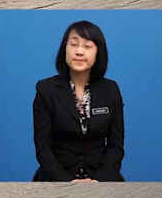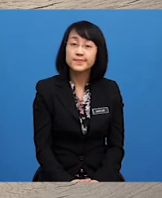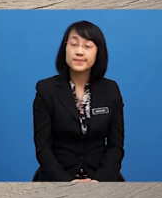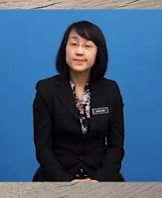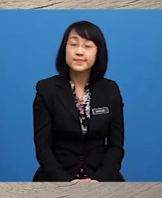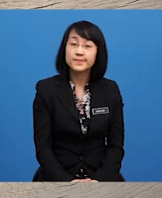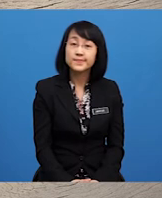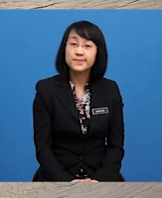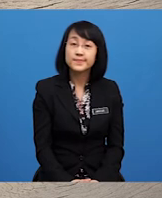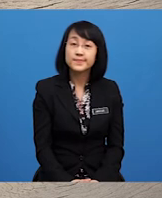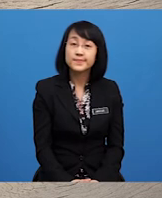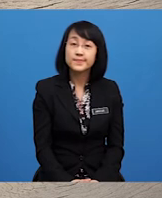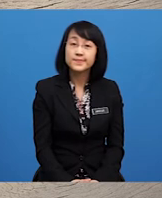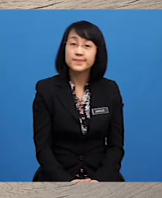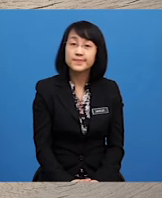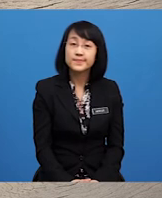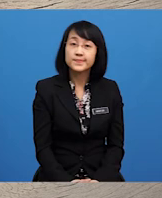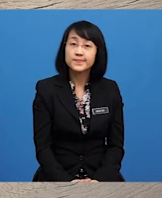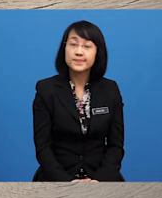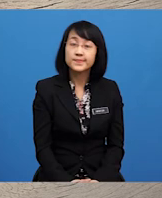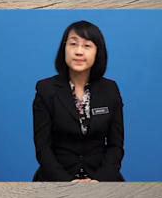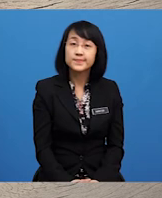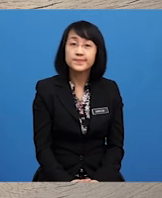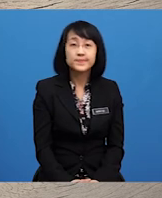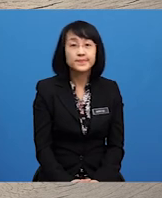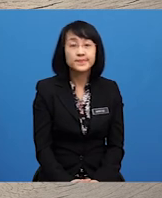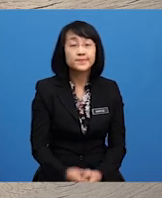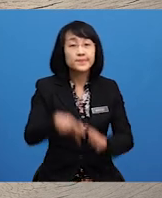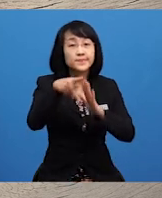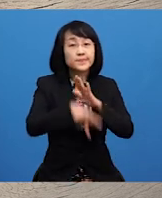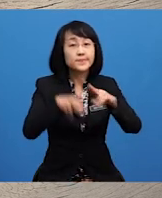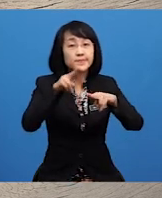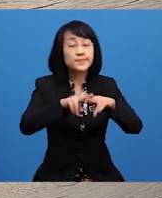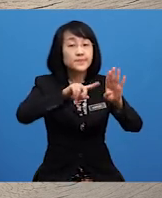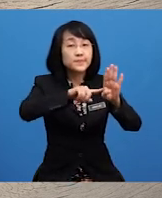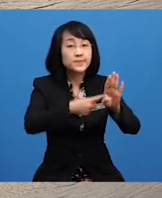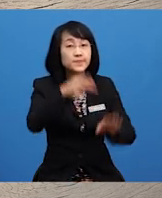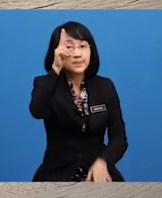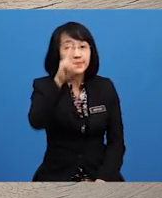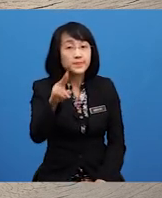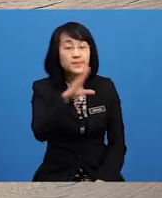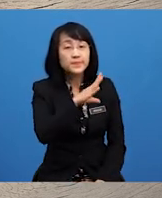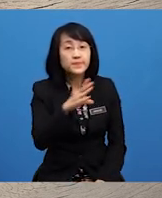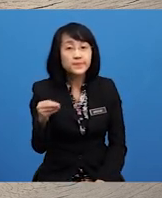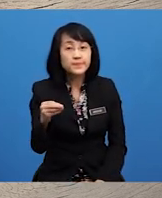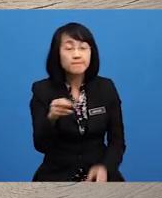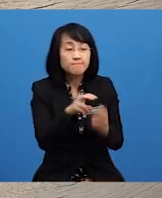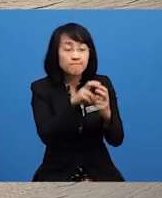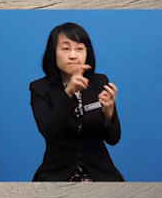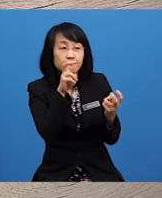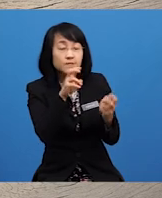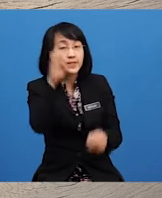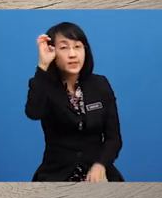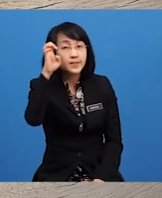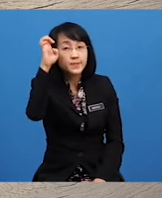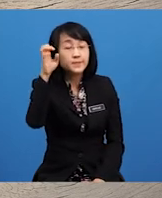Kesannya Penduduk Kampung Mula Menghormati Dan Mengagumi Encik Muhammad